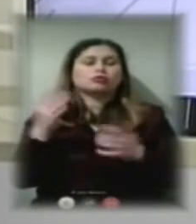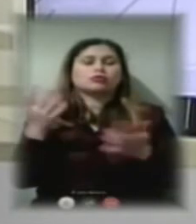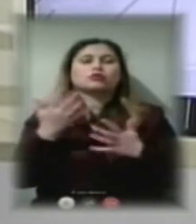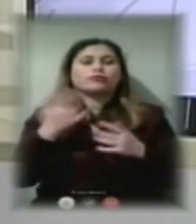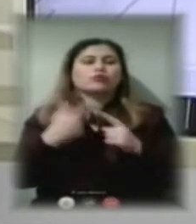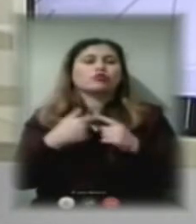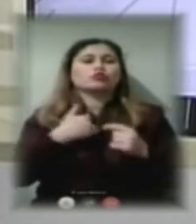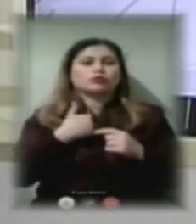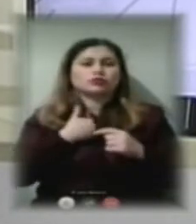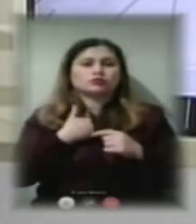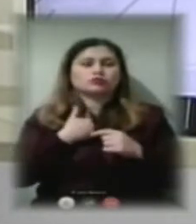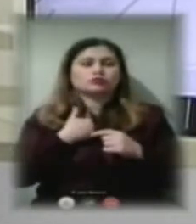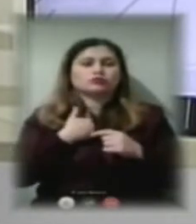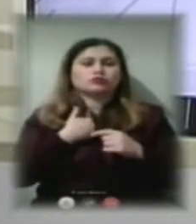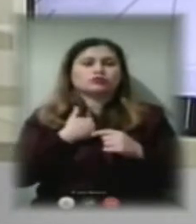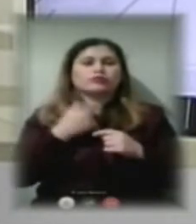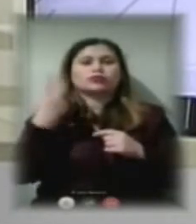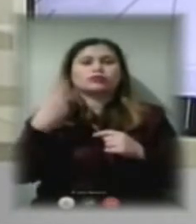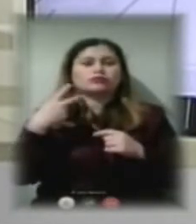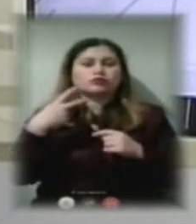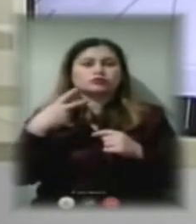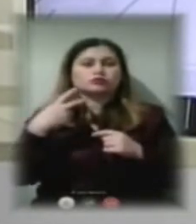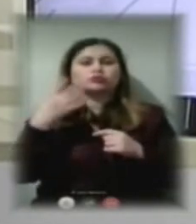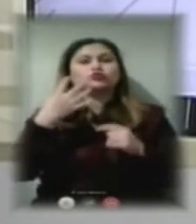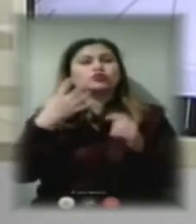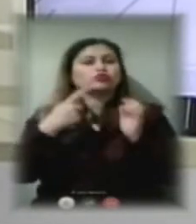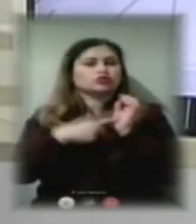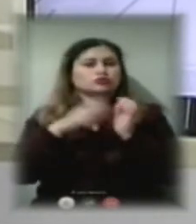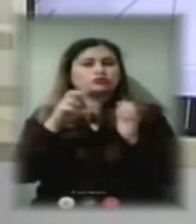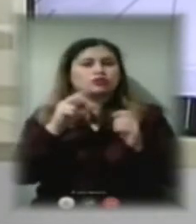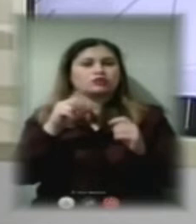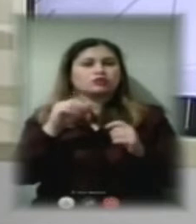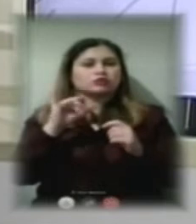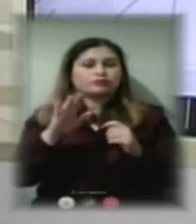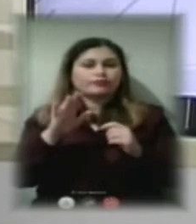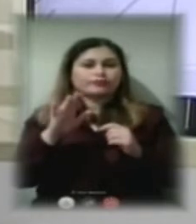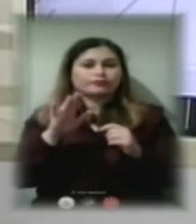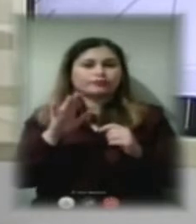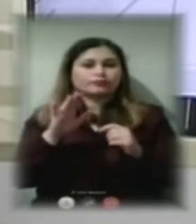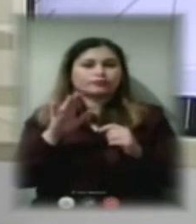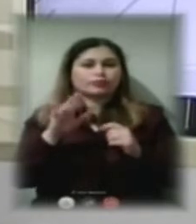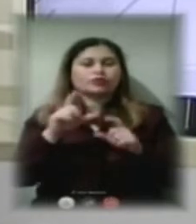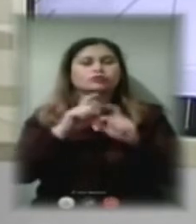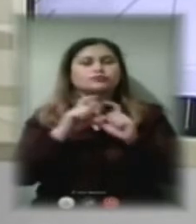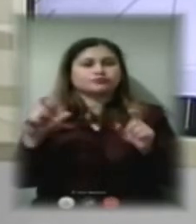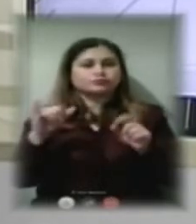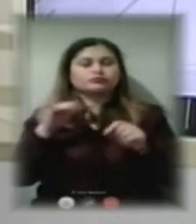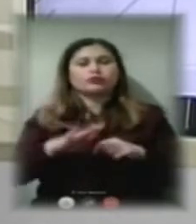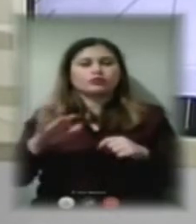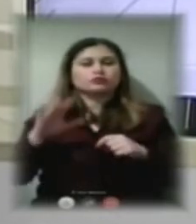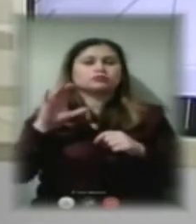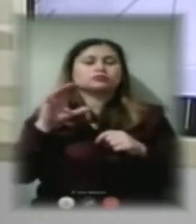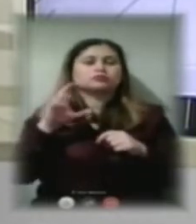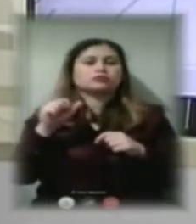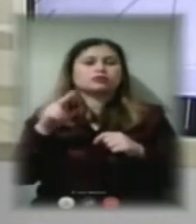46 закладів шкіл і дитячих садків, 13